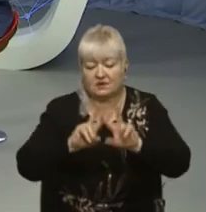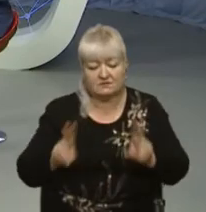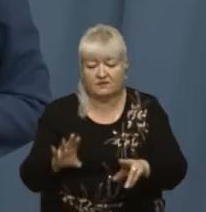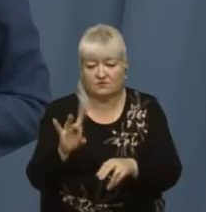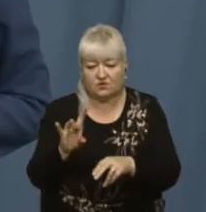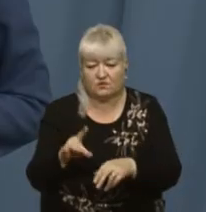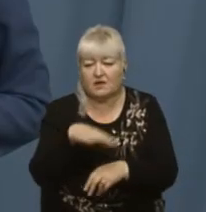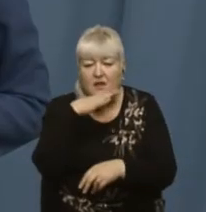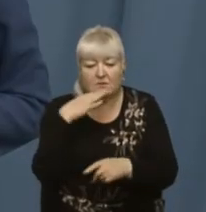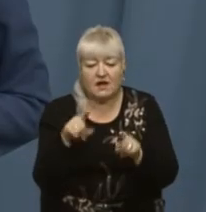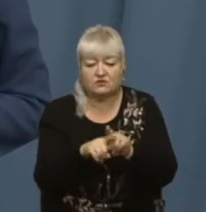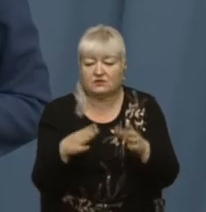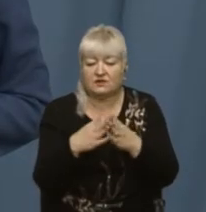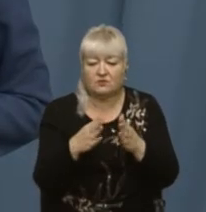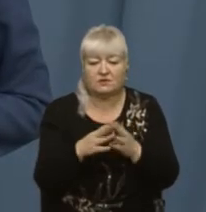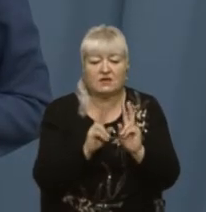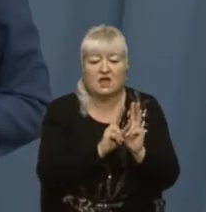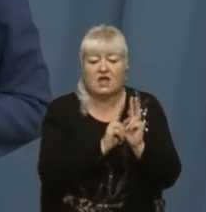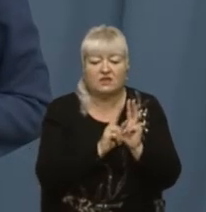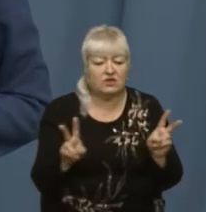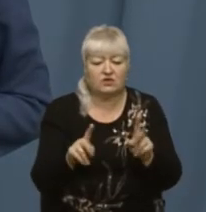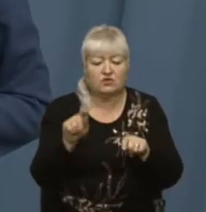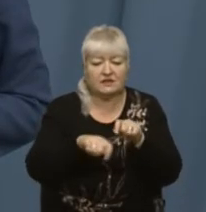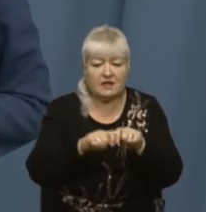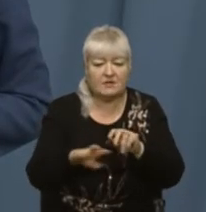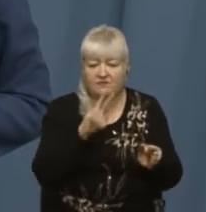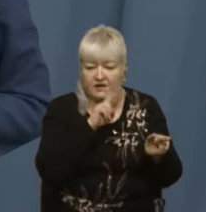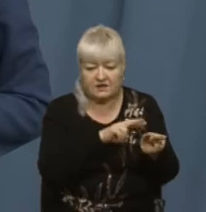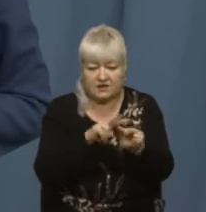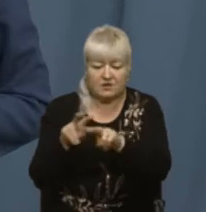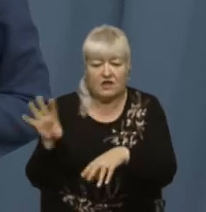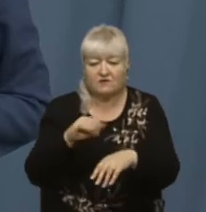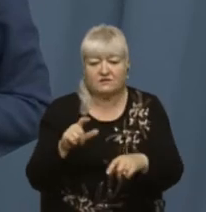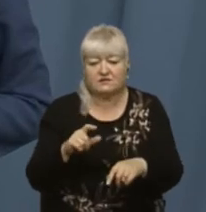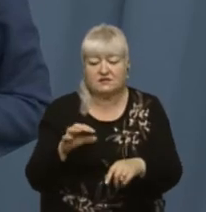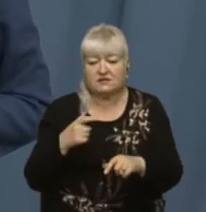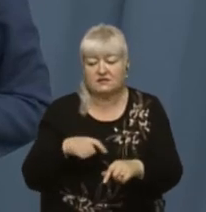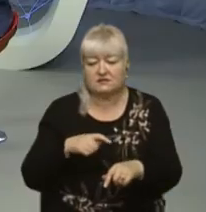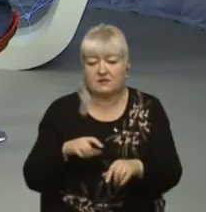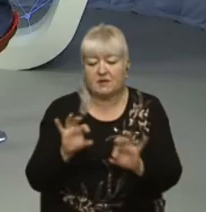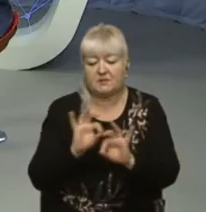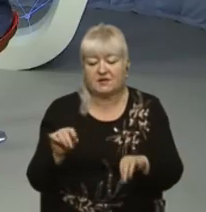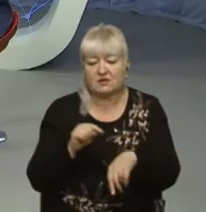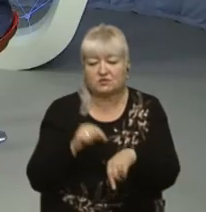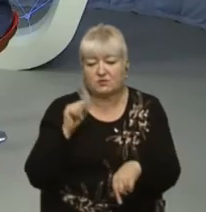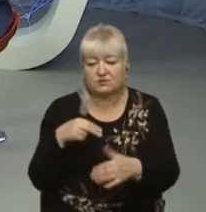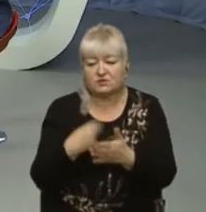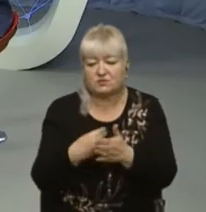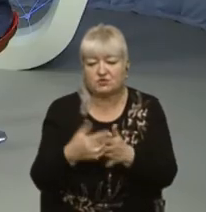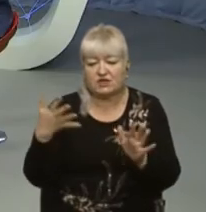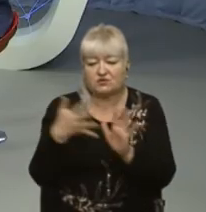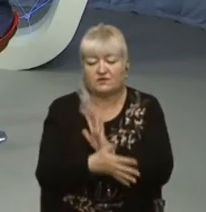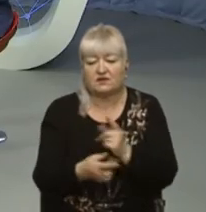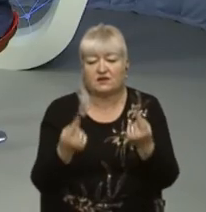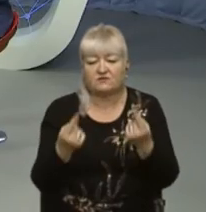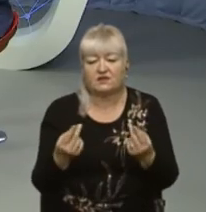будинків. Ніколи ніхто нікого не моніторить, не перевіряє. Смотрите, прекрасно починають. З бюджету виділяються дуже великі